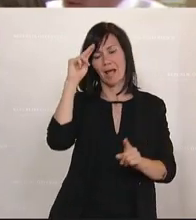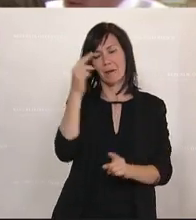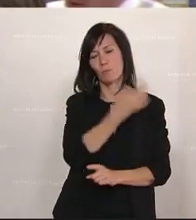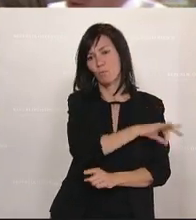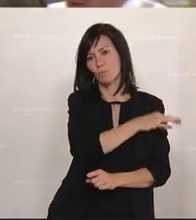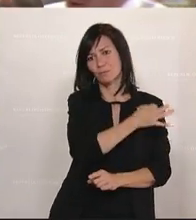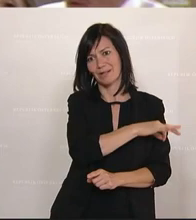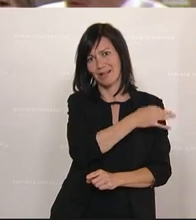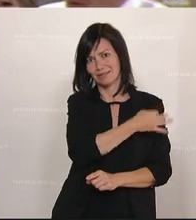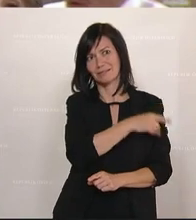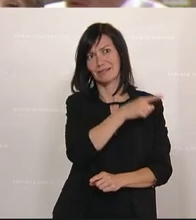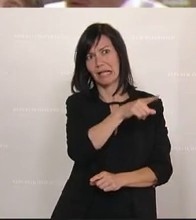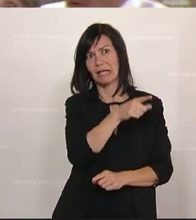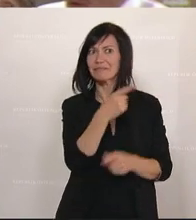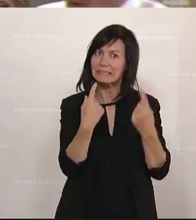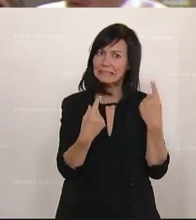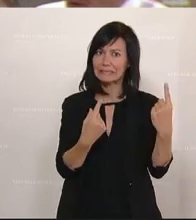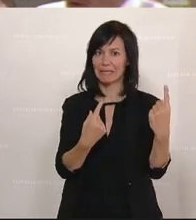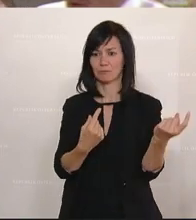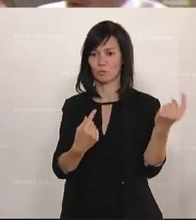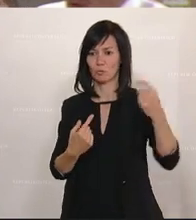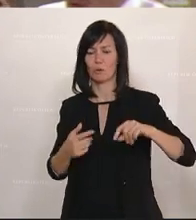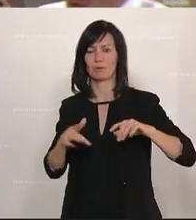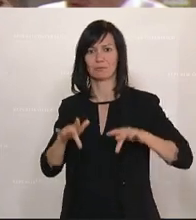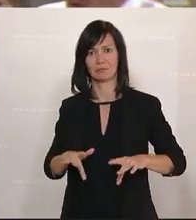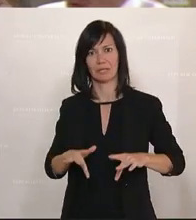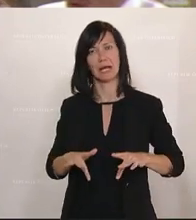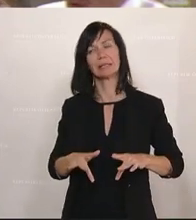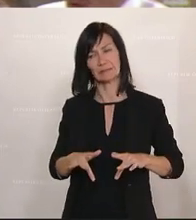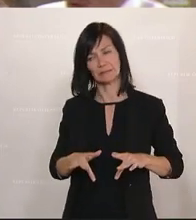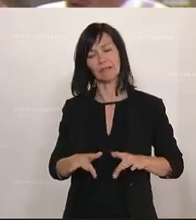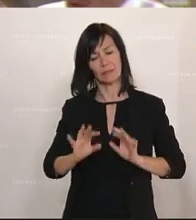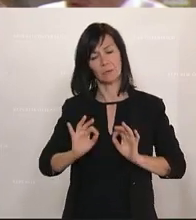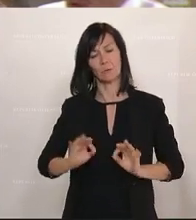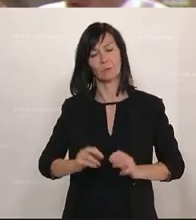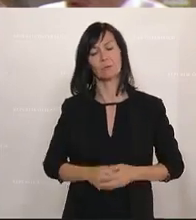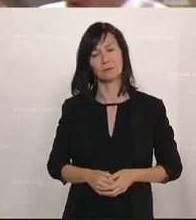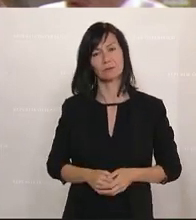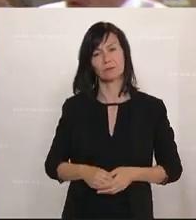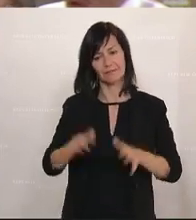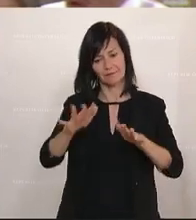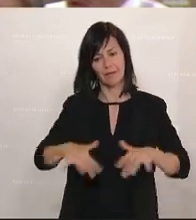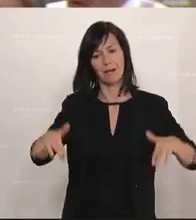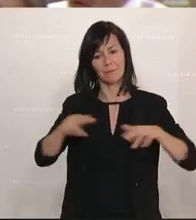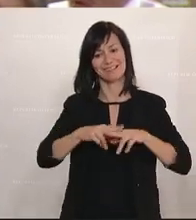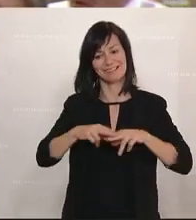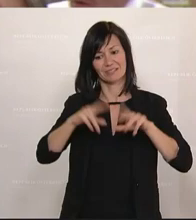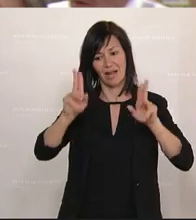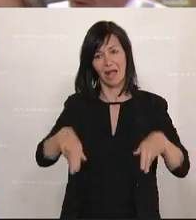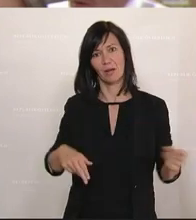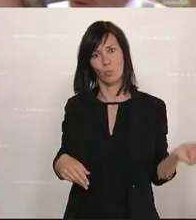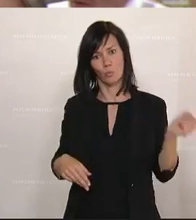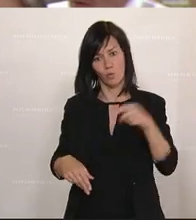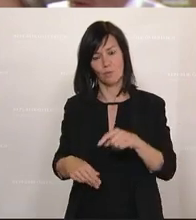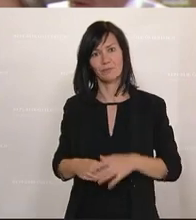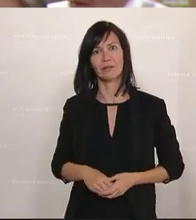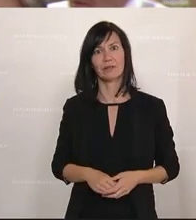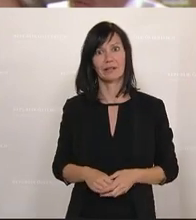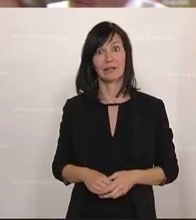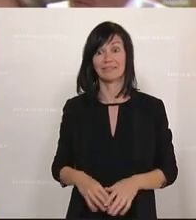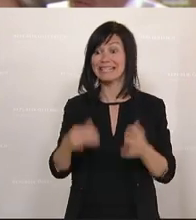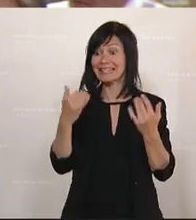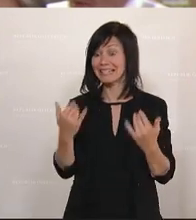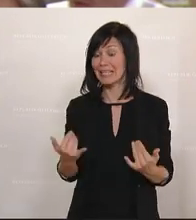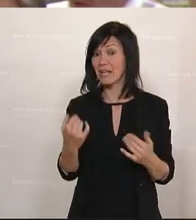anstehen, wenn er selbst sich in dieses Parlament, in diesen Nationalrat begibt. Weil das, was er jetzt macht,